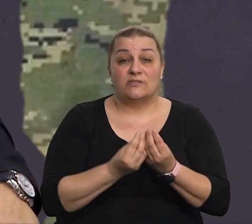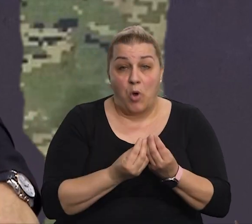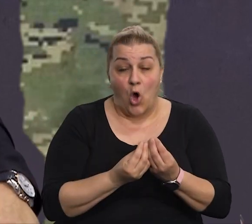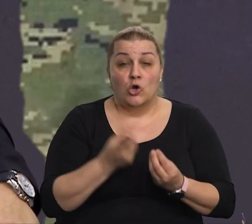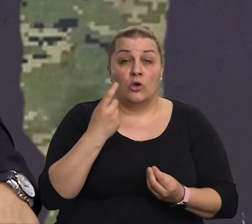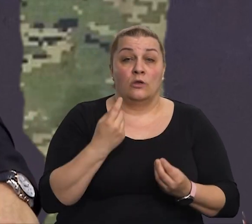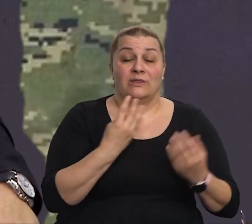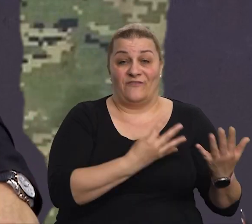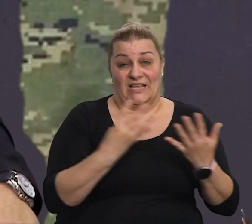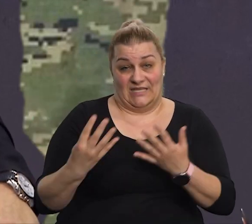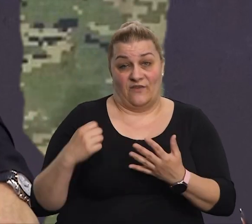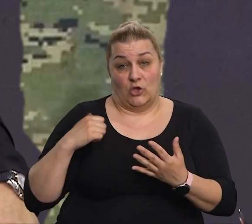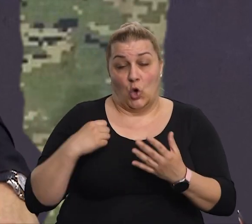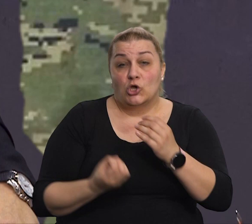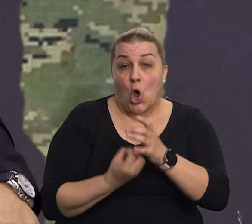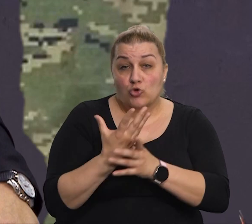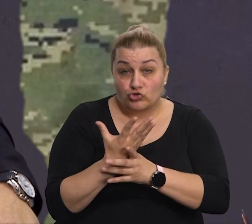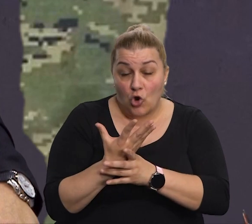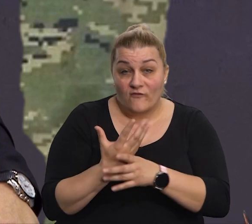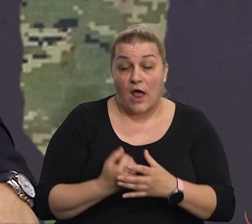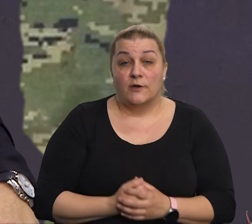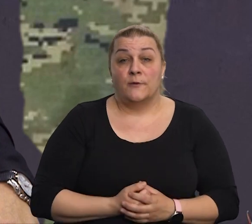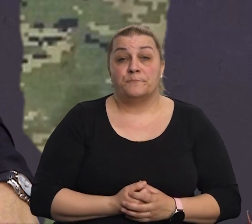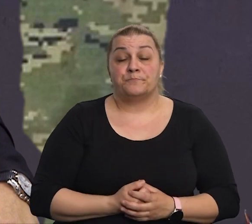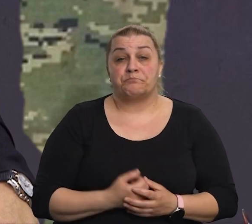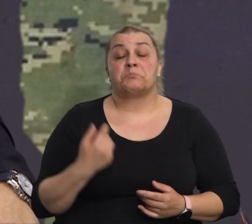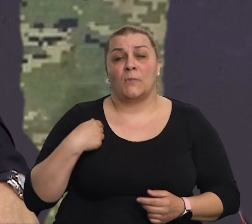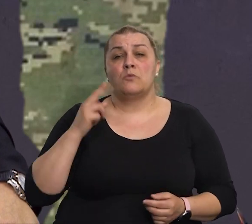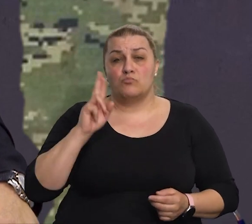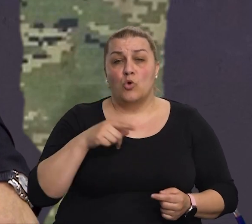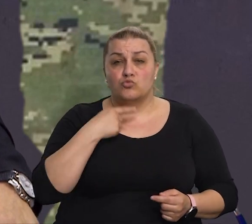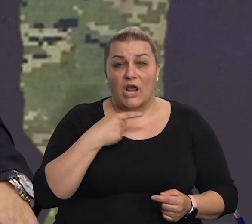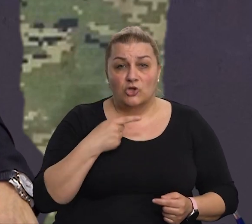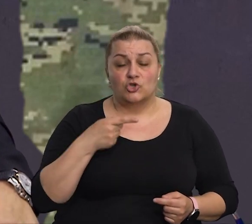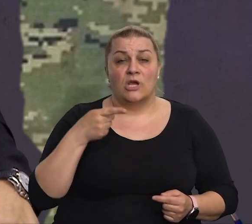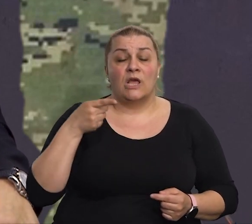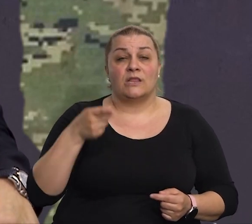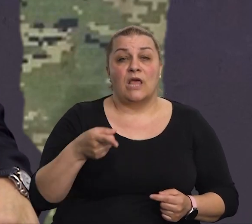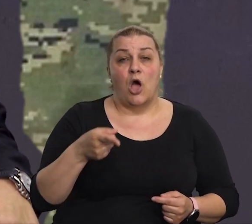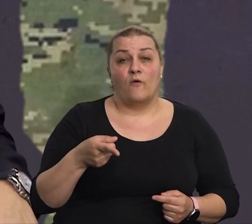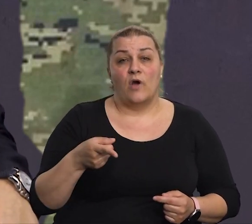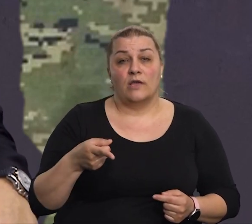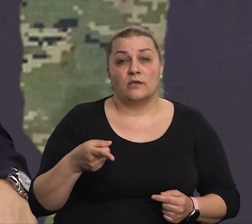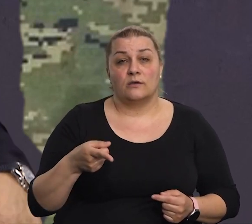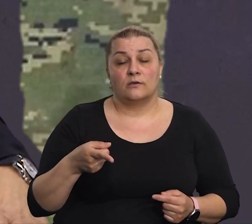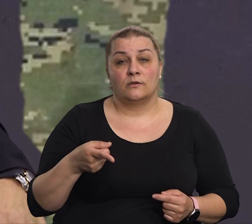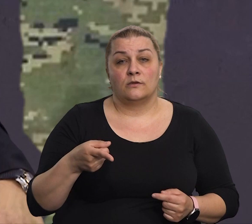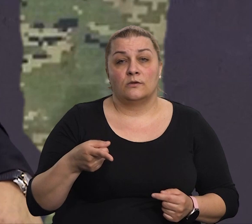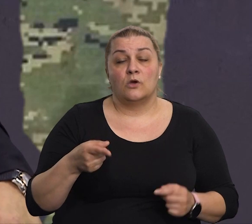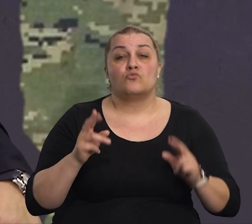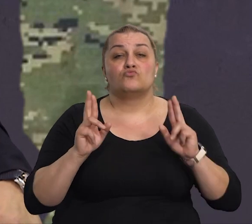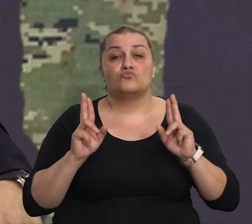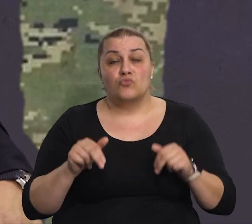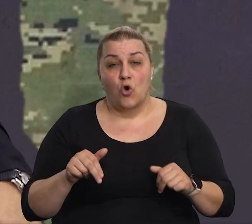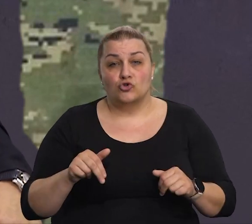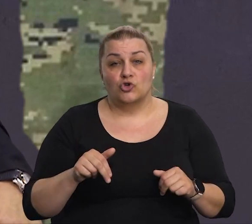1999. godine, je osnovan, mogu gozno kazati da Hrvatski časnički zbor može,